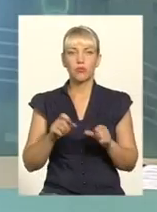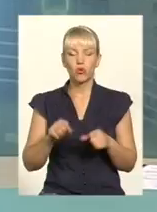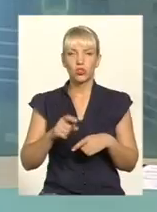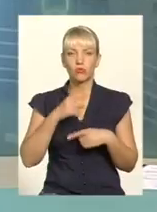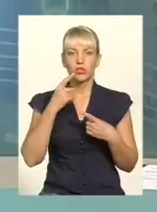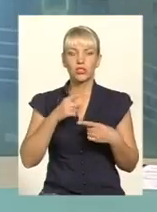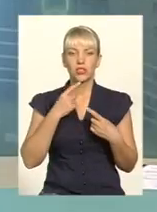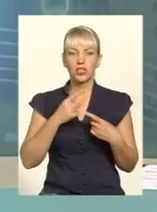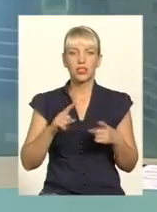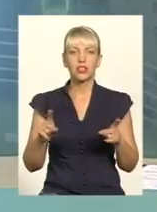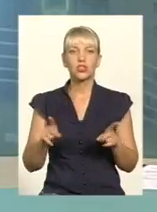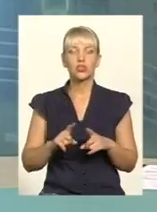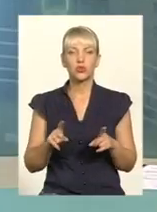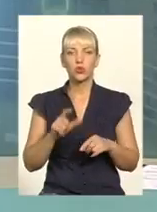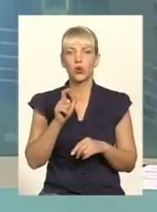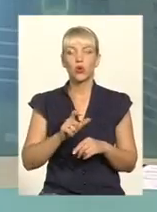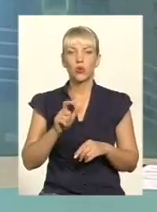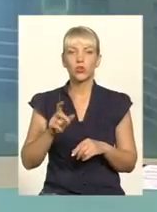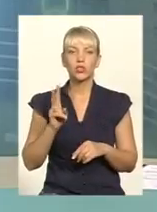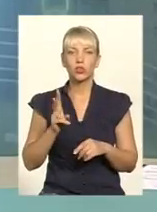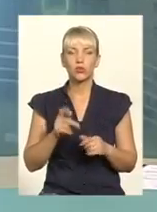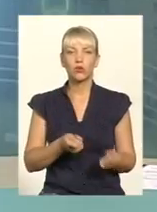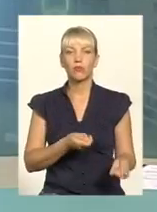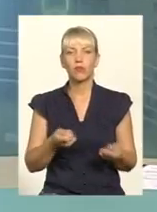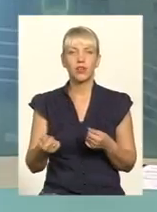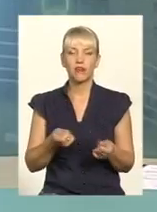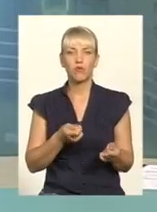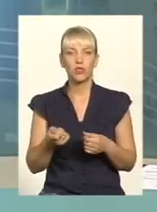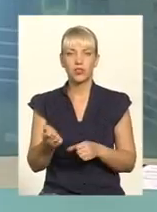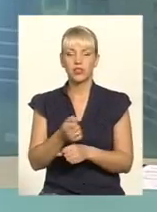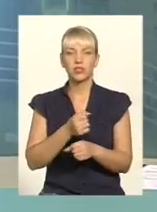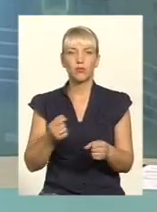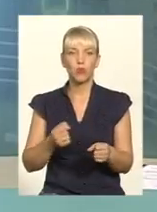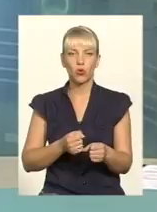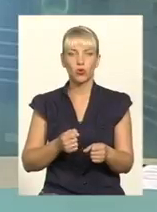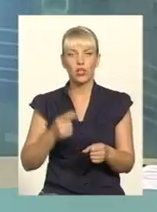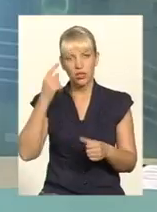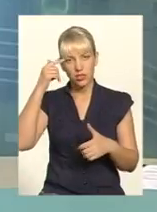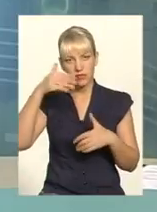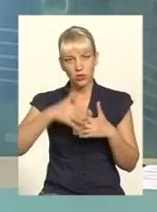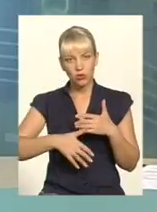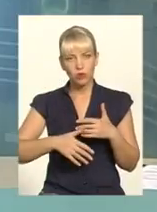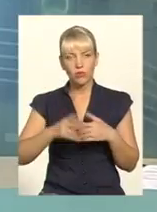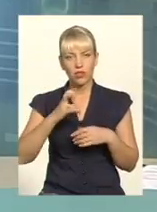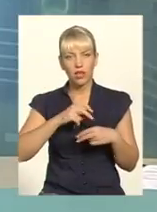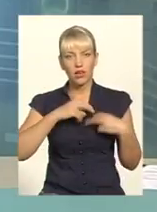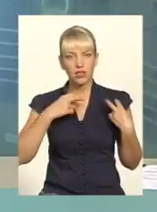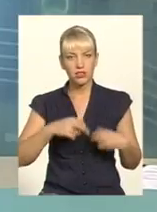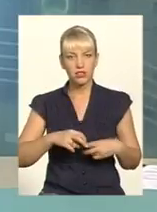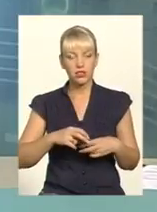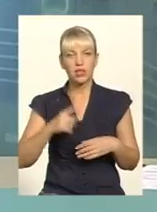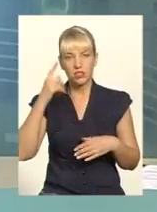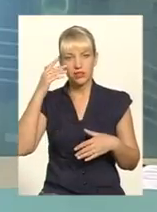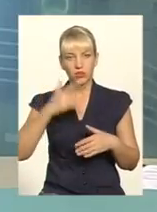сказати, що люди, які перевозять зброю, свідомо йдуть на ризик, свідомо йдуть на